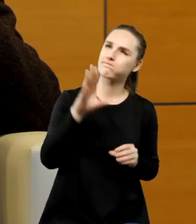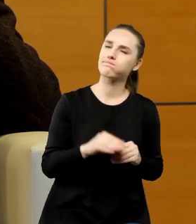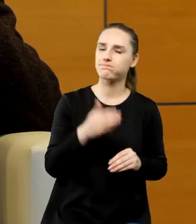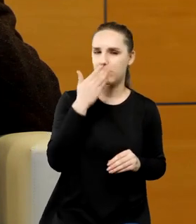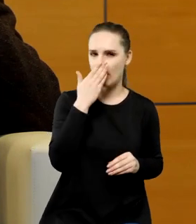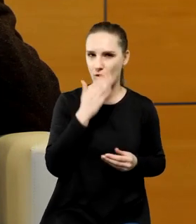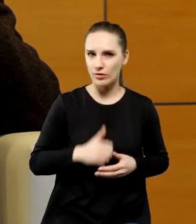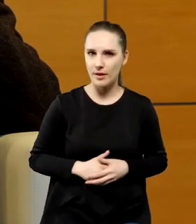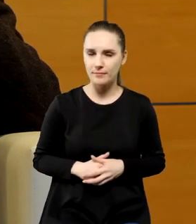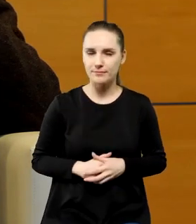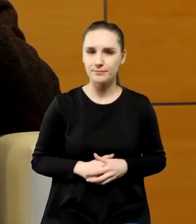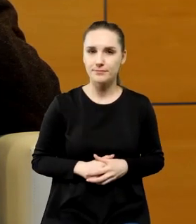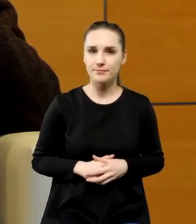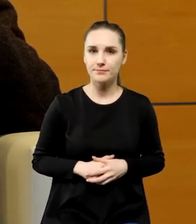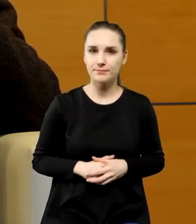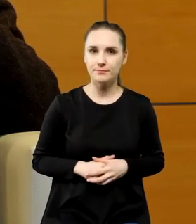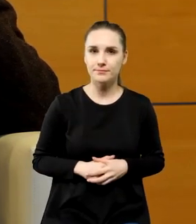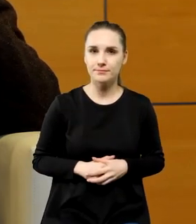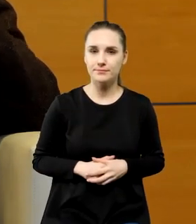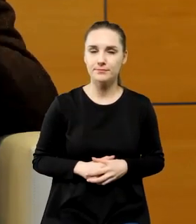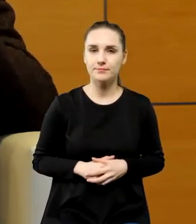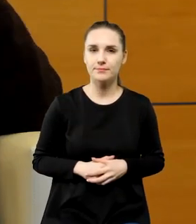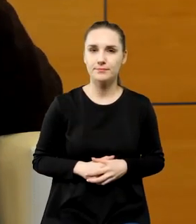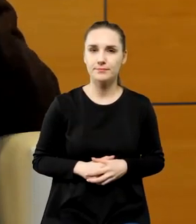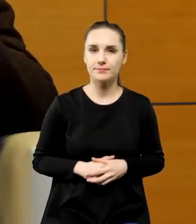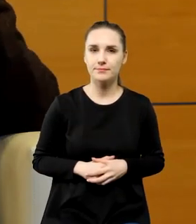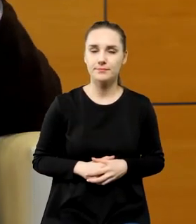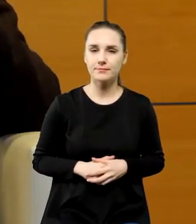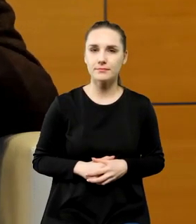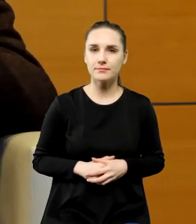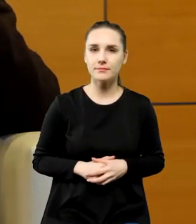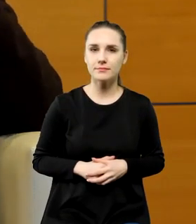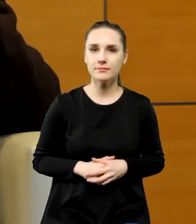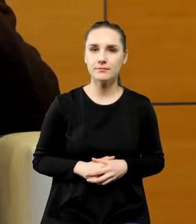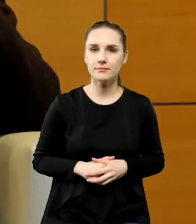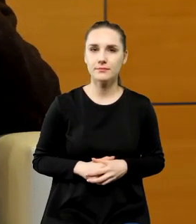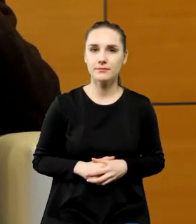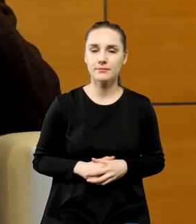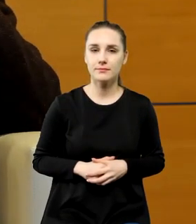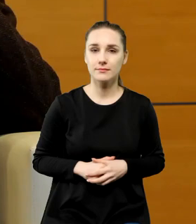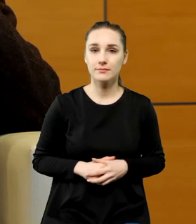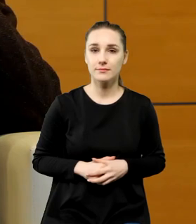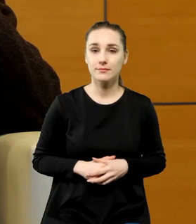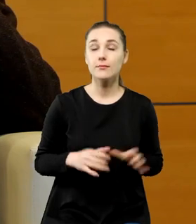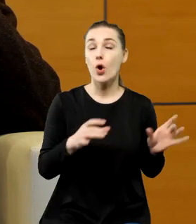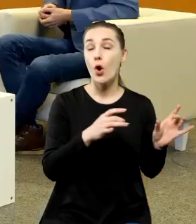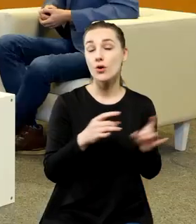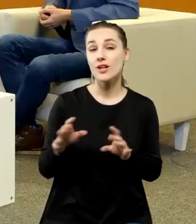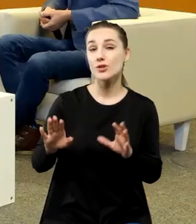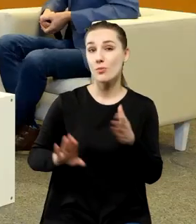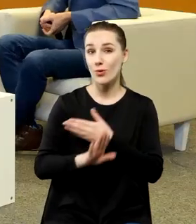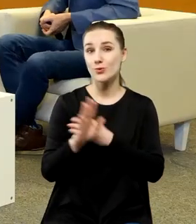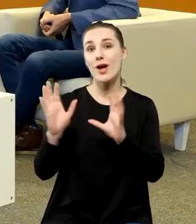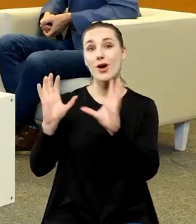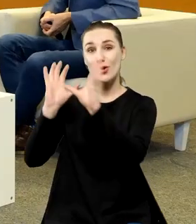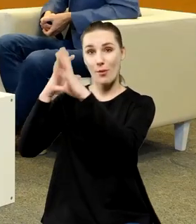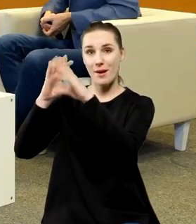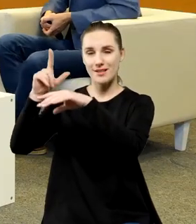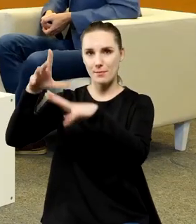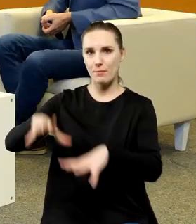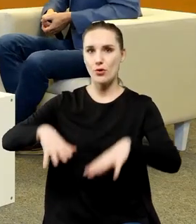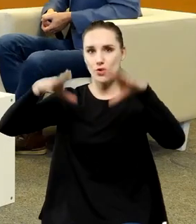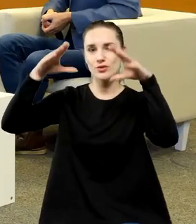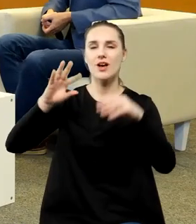jest to co też od razu jakbyśmy to określili pozycjonuje Mikołaja Kopernika na początku jego kariery